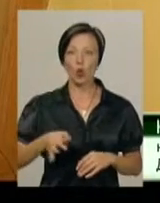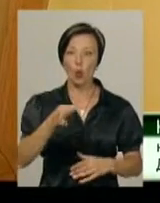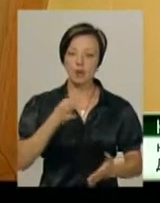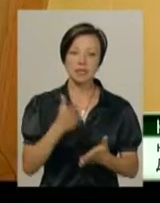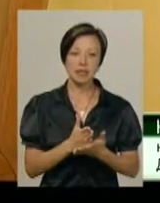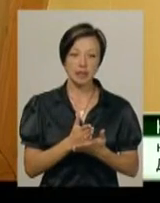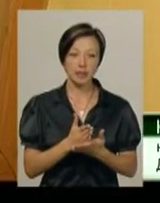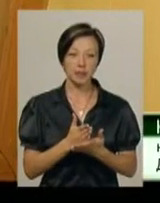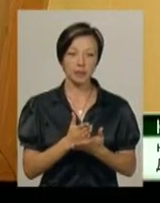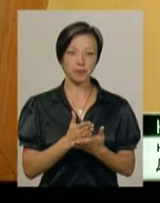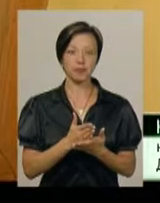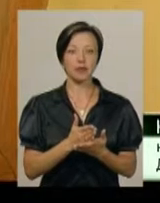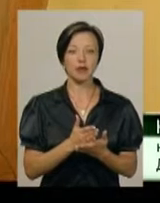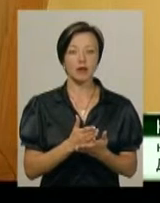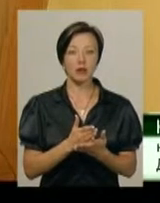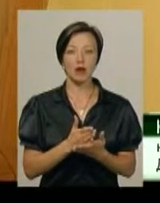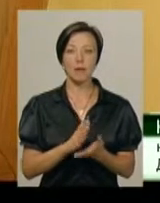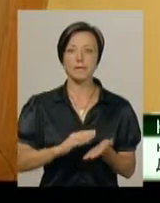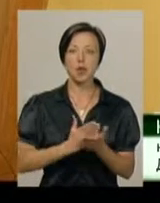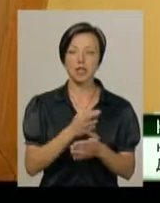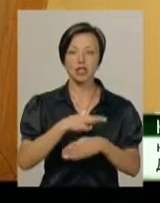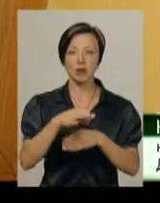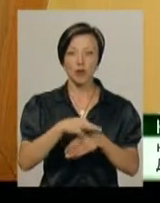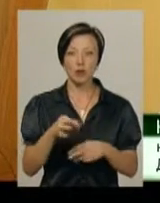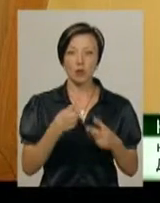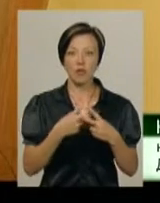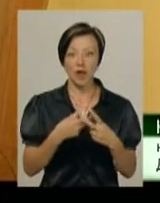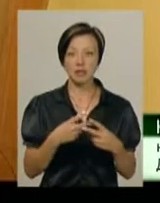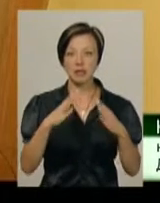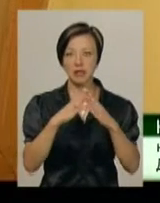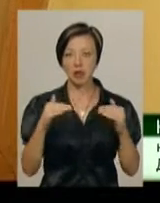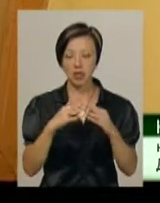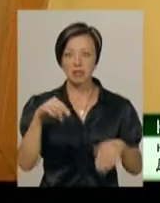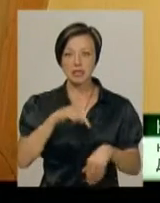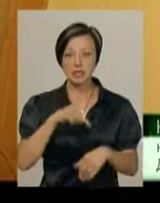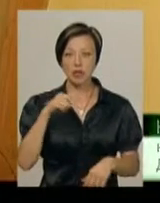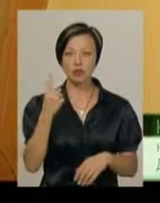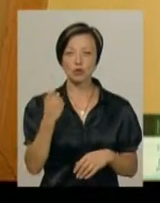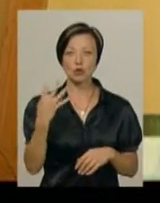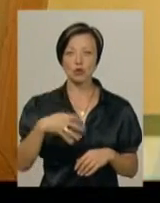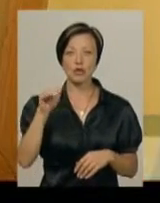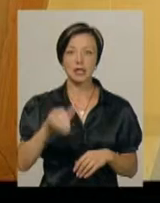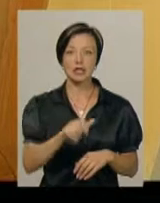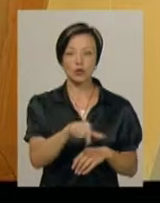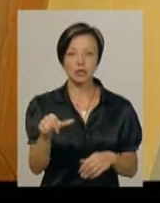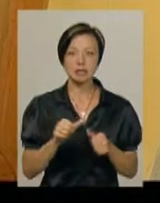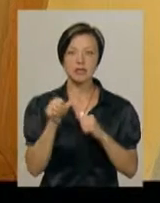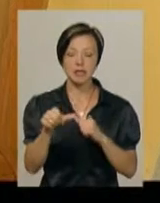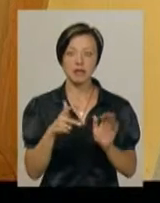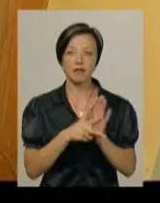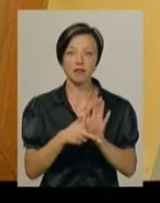політичних репресій, ув'язнення, таборів зазнало понад 140 тисяч осіб. З них